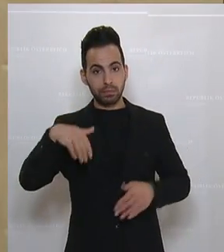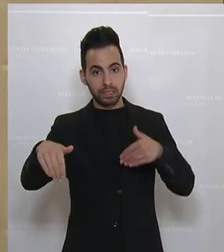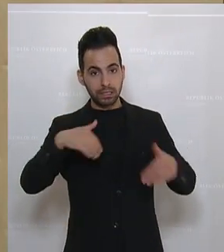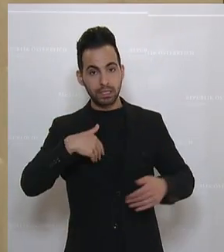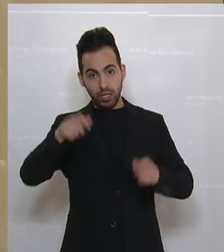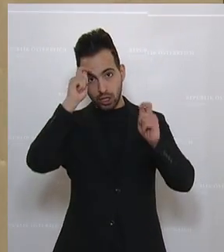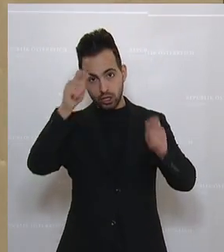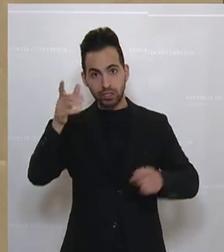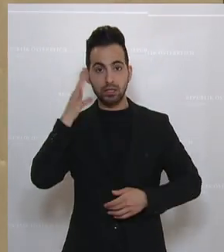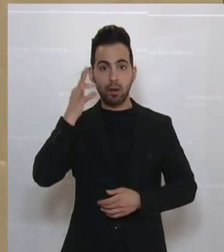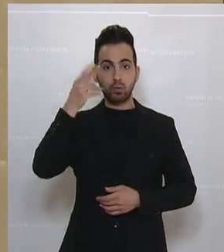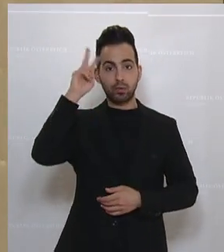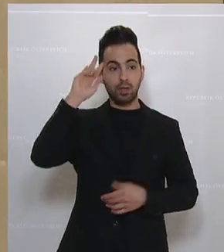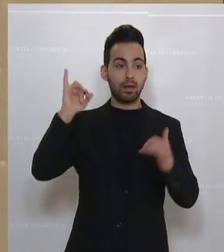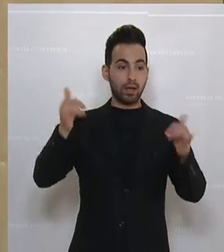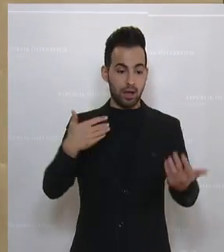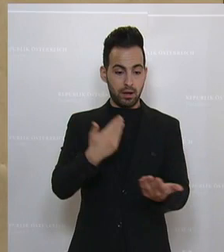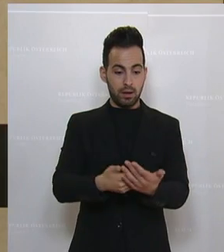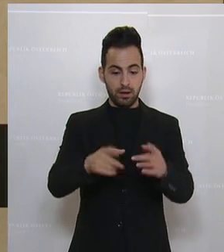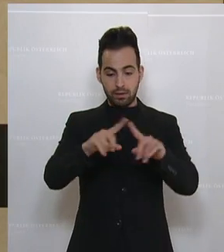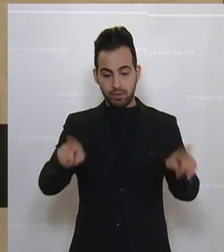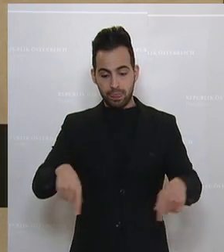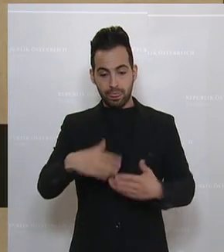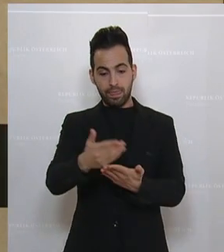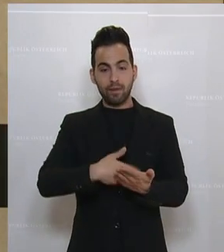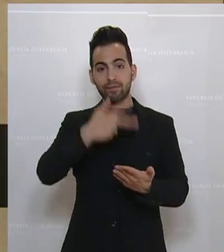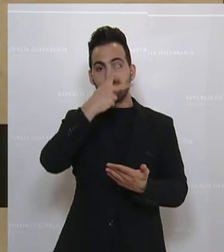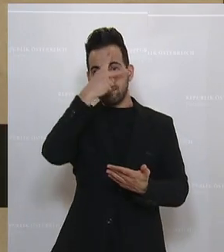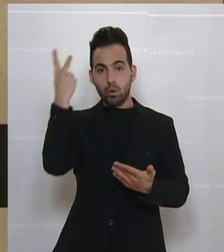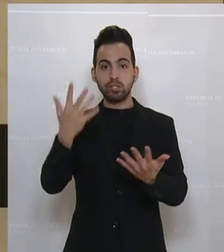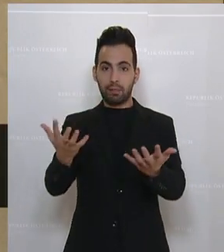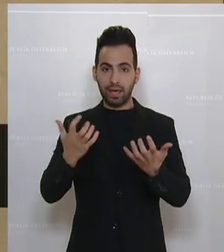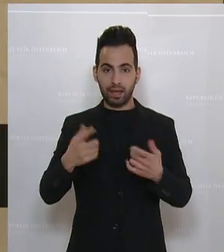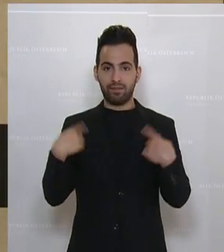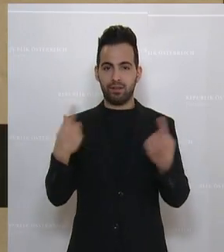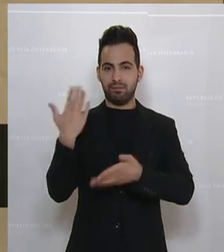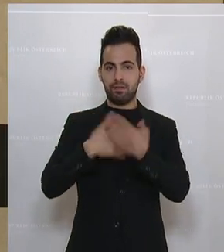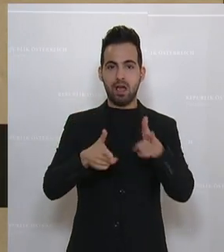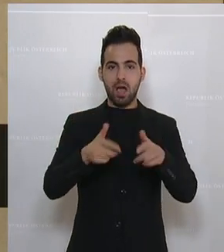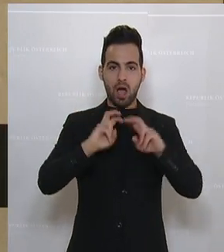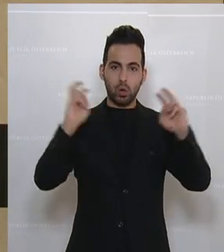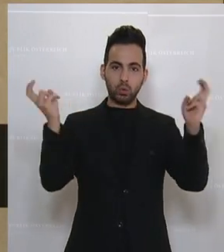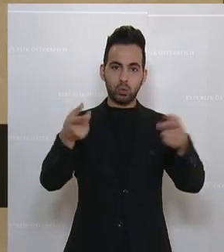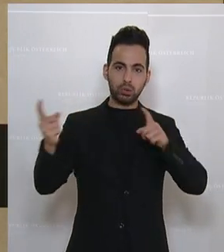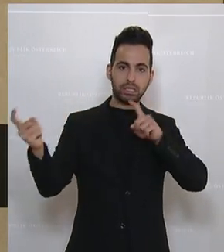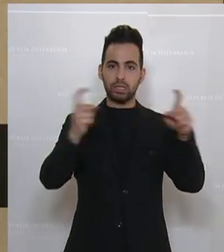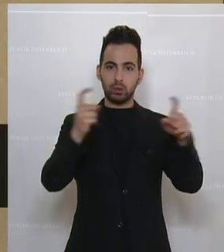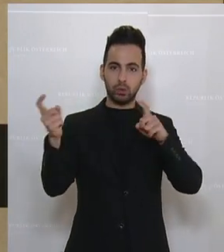Damen und Herren, zum gegenständlichen Volksbegehren, das wir intensiv im Ausschuss auch